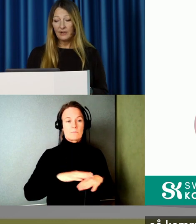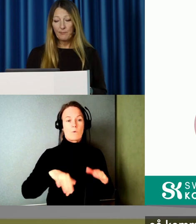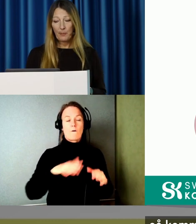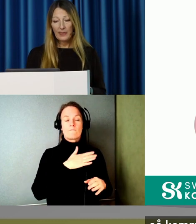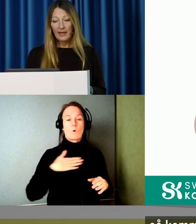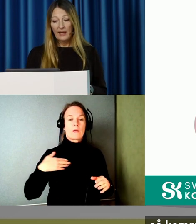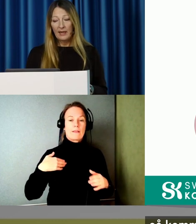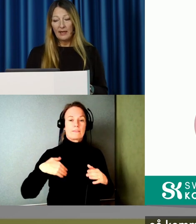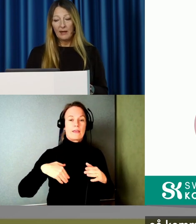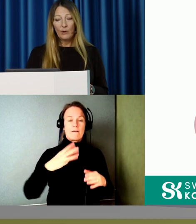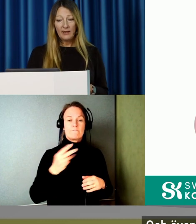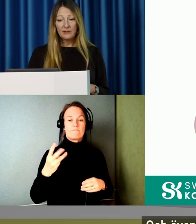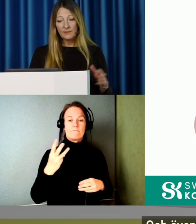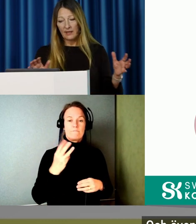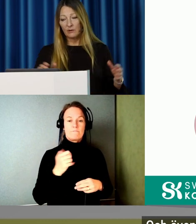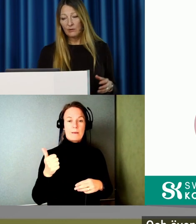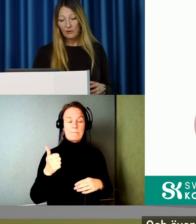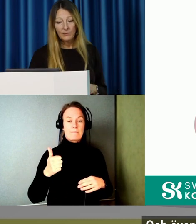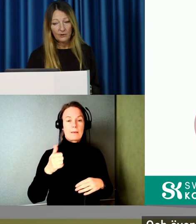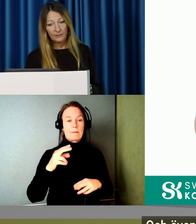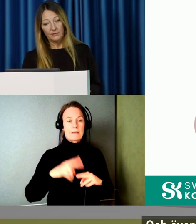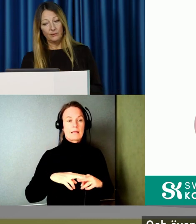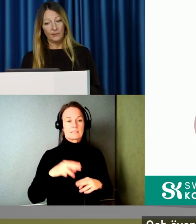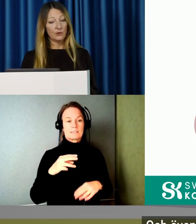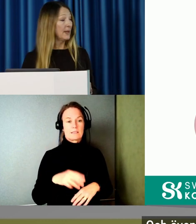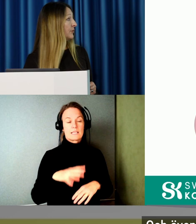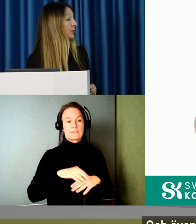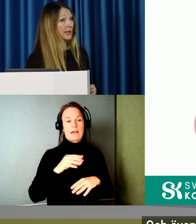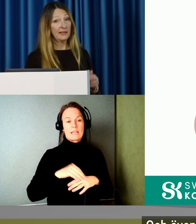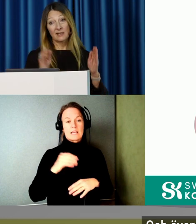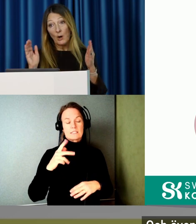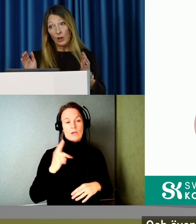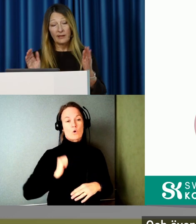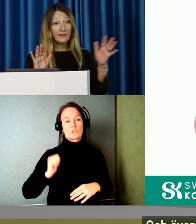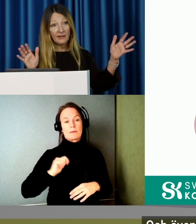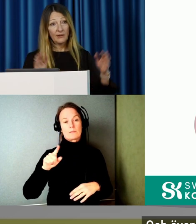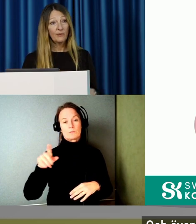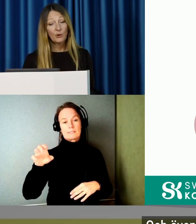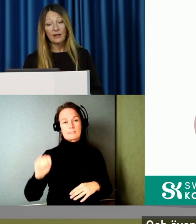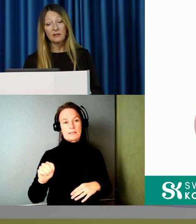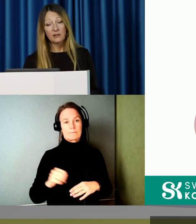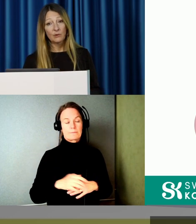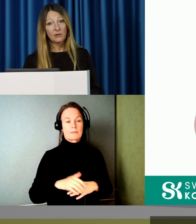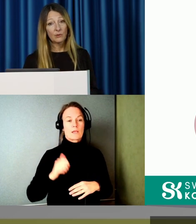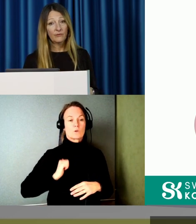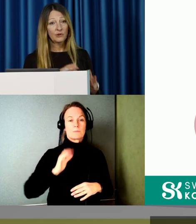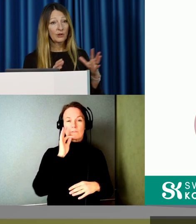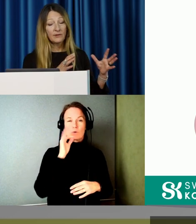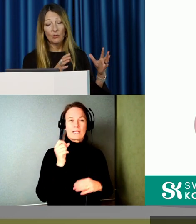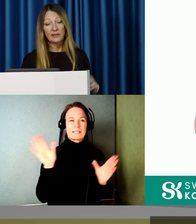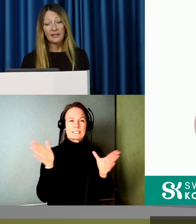längre fram. Och även som sagt nu om nu konsumentfrågor är lite smalt för många. Så